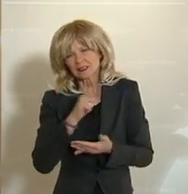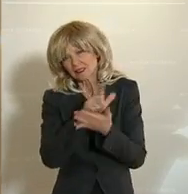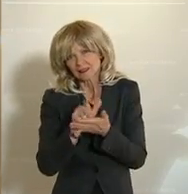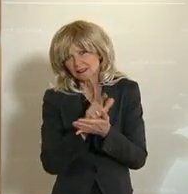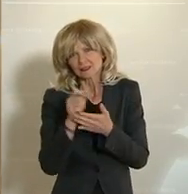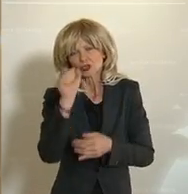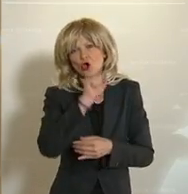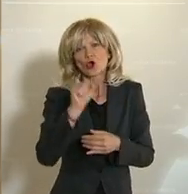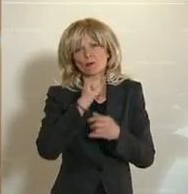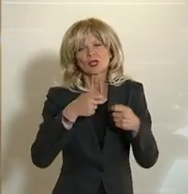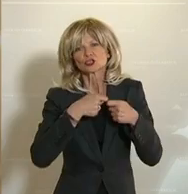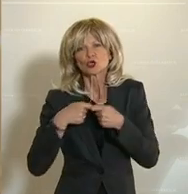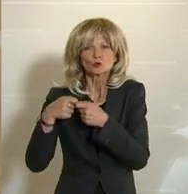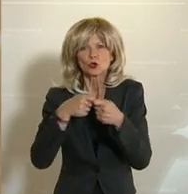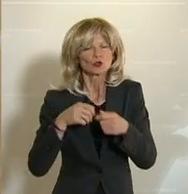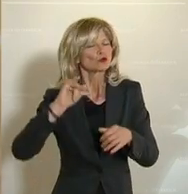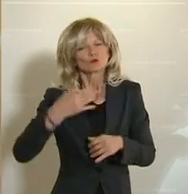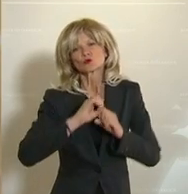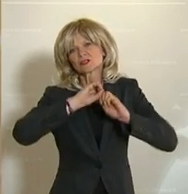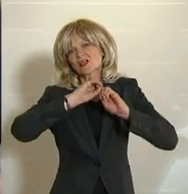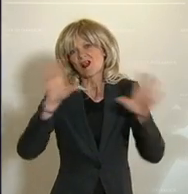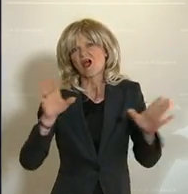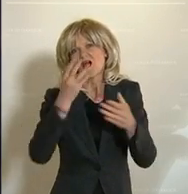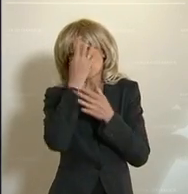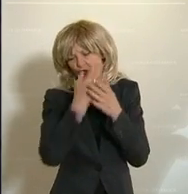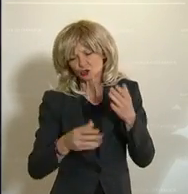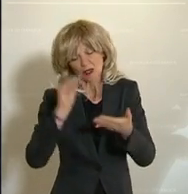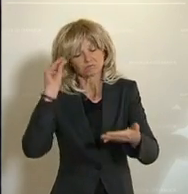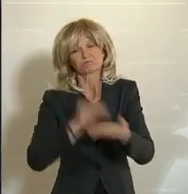Sprachregelung kommt. Danke. Applaus Applaus Dank.